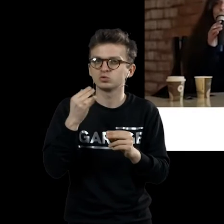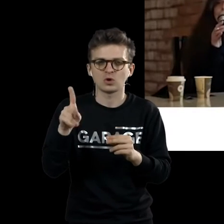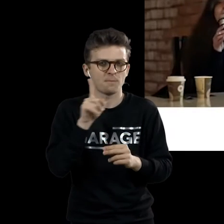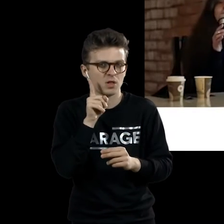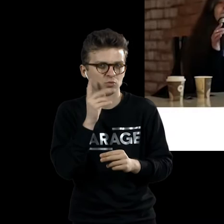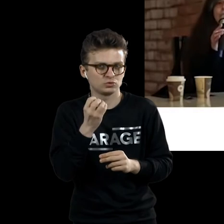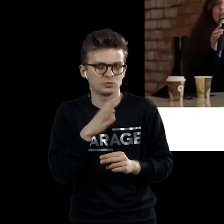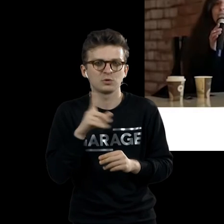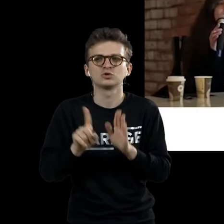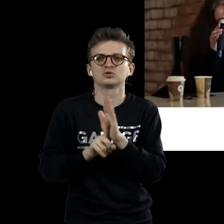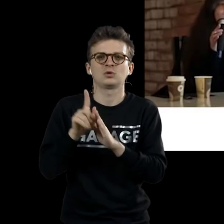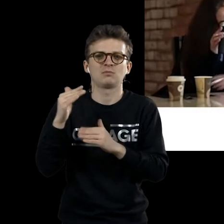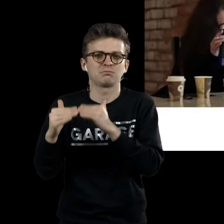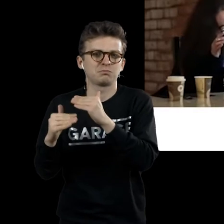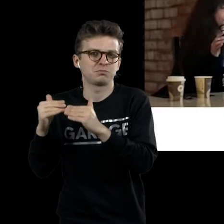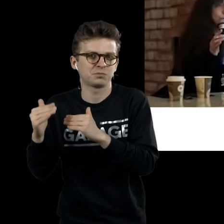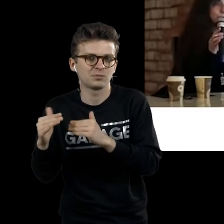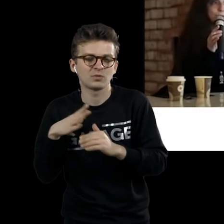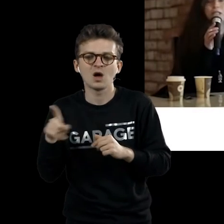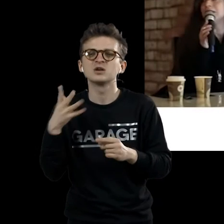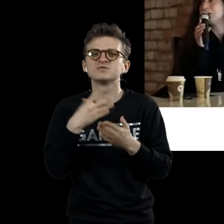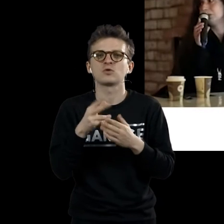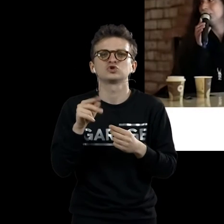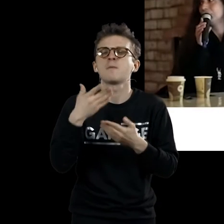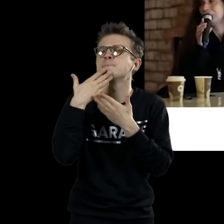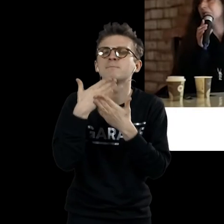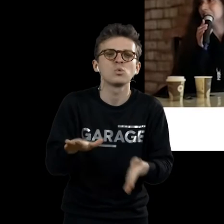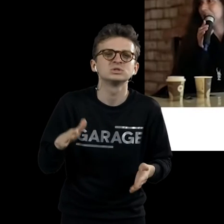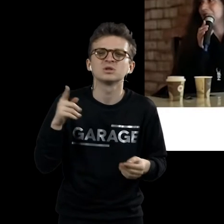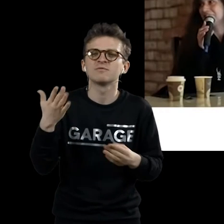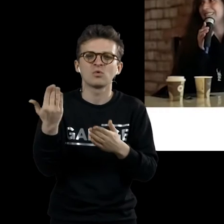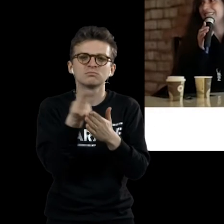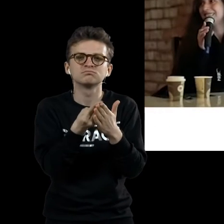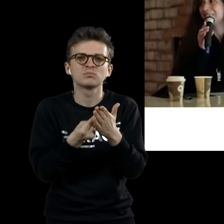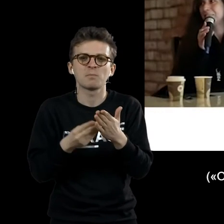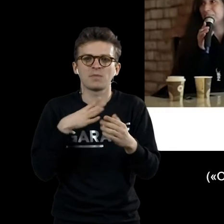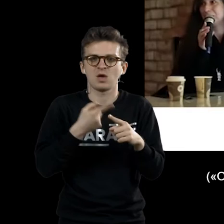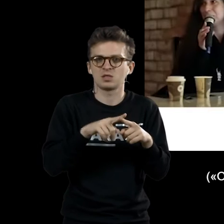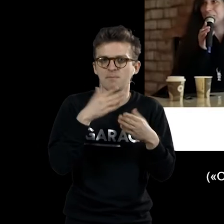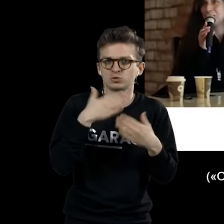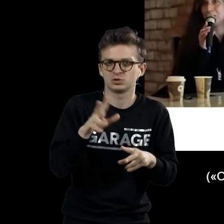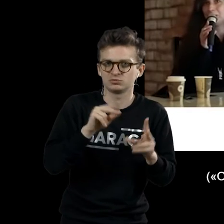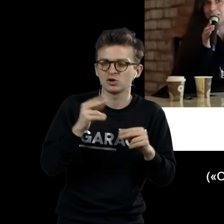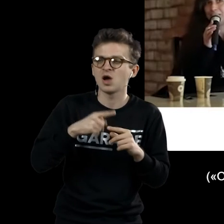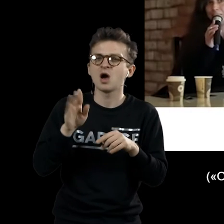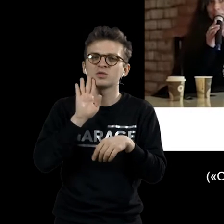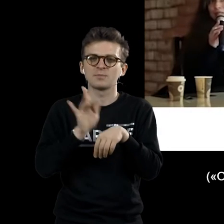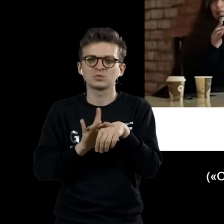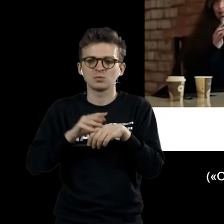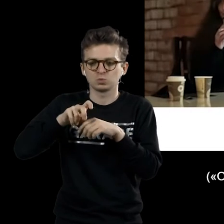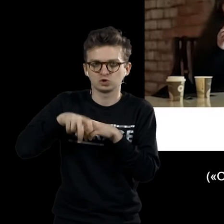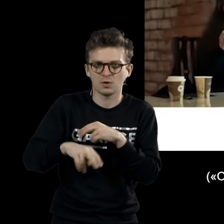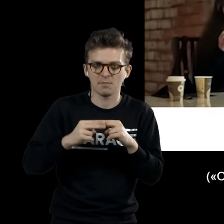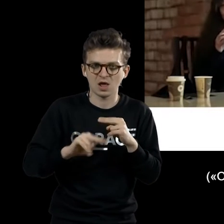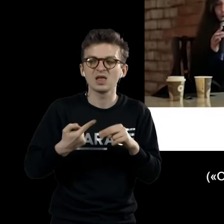начинающем, который написал фактически свое последнее живописное произведение. Обнаженная, спускающаяся по лестнице была